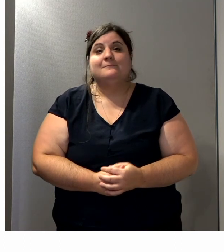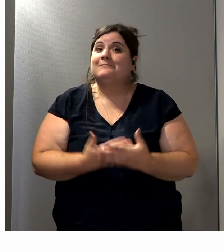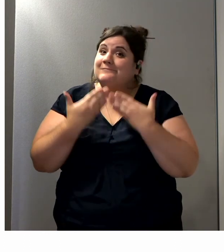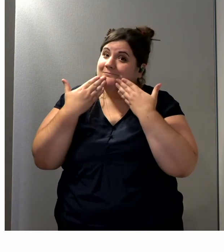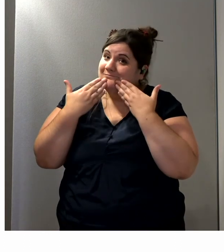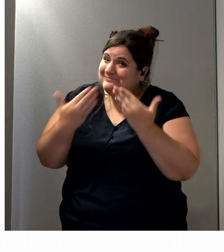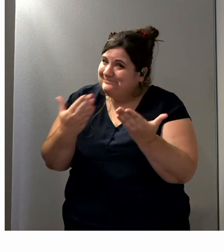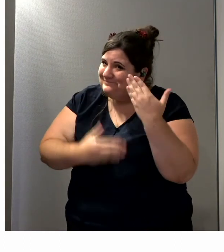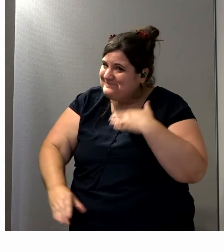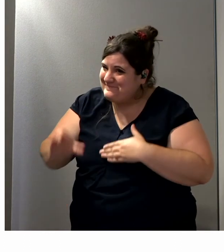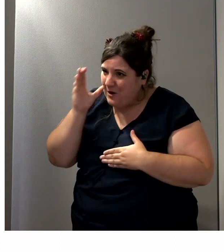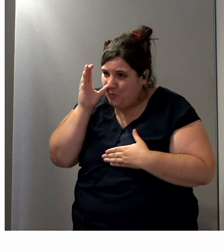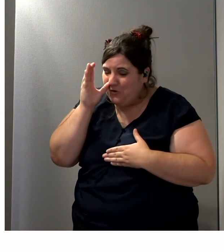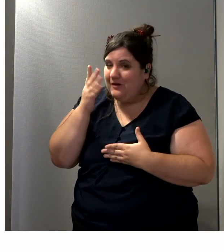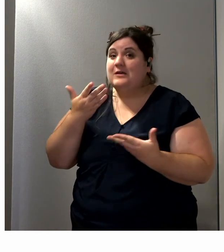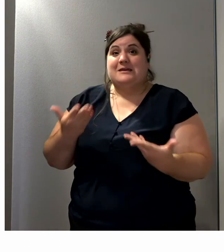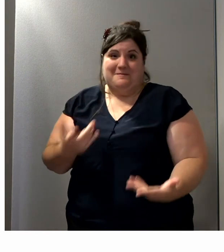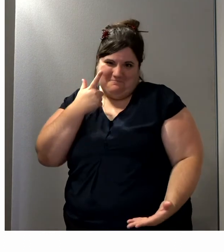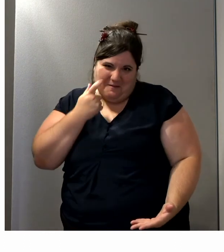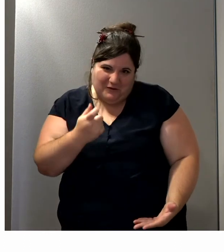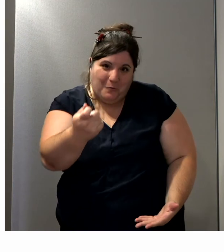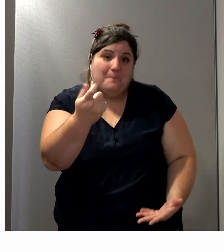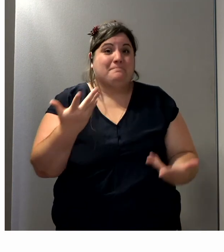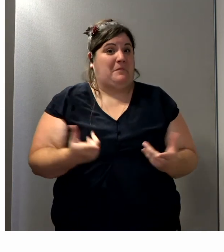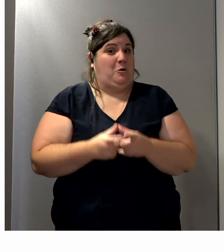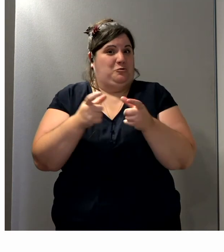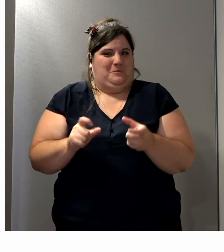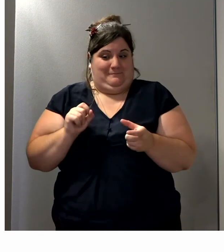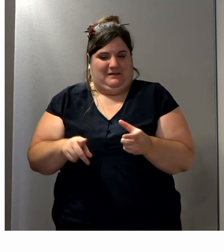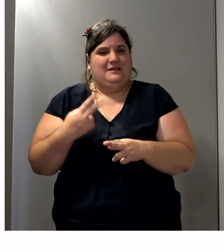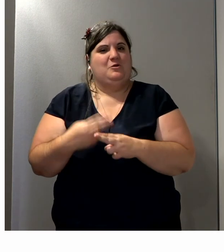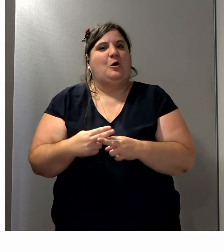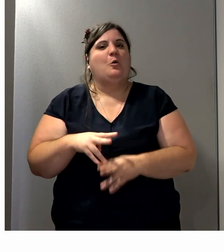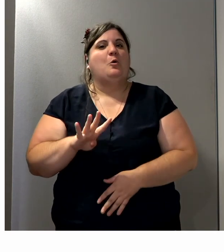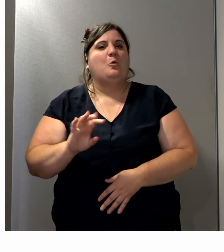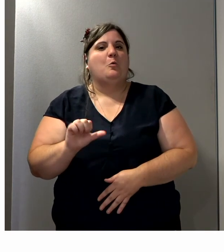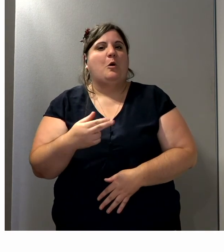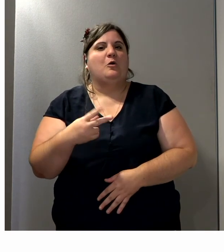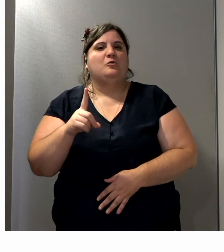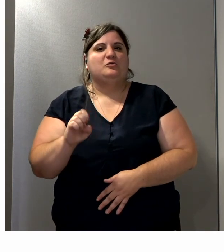Je vous remercie de votre attention et à bientôt. Wondercraft, nous sommes à Paris, vous pouvez nous joindre.